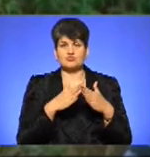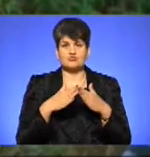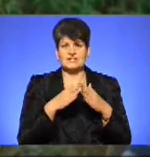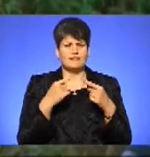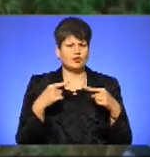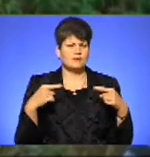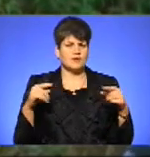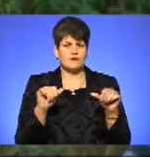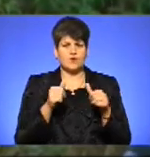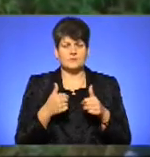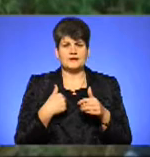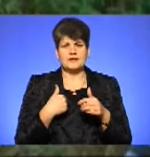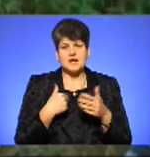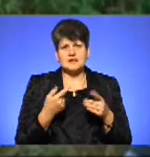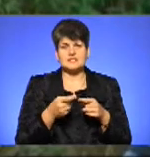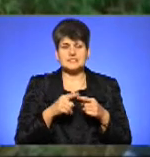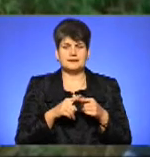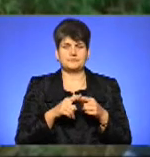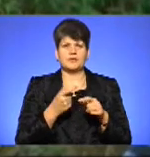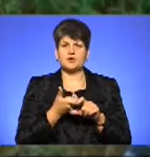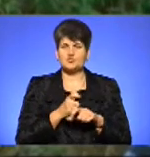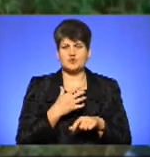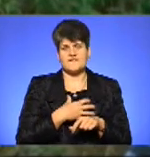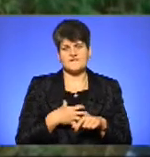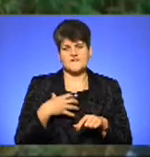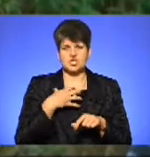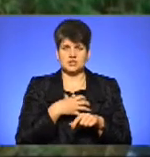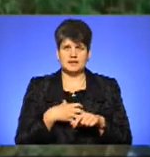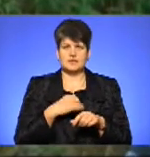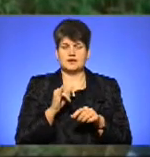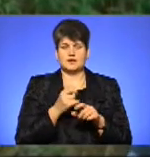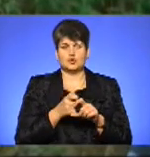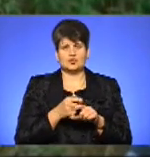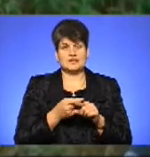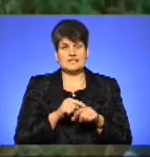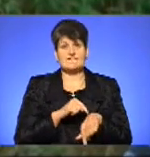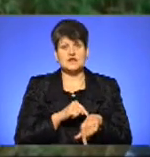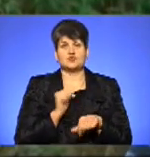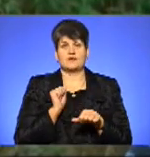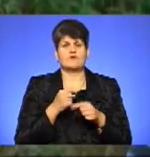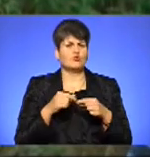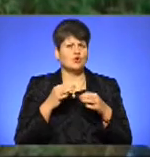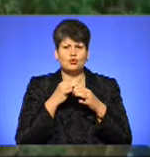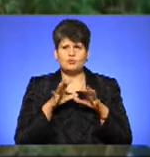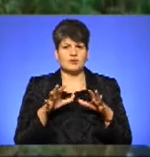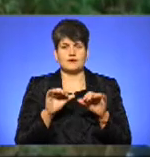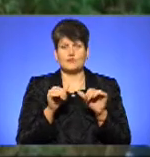нас дуже, скажімо, крайне важливе і для нас ми дуже це відчуваємо. В любій формі. Тому